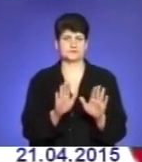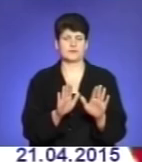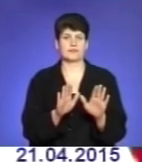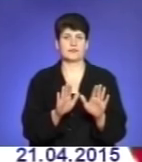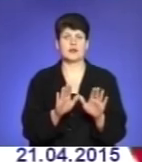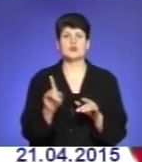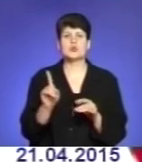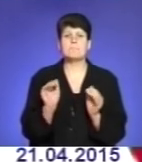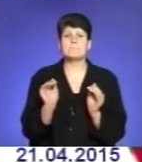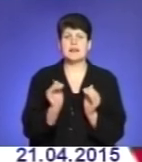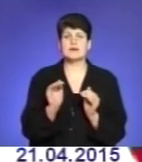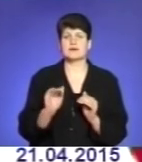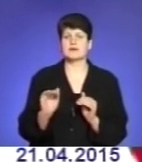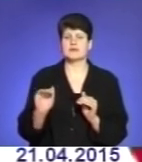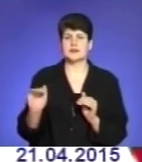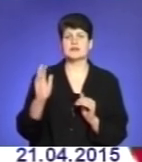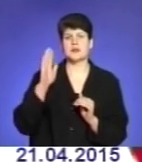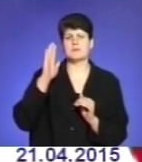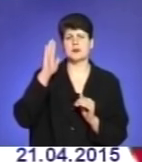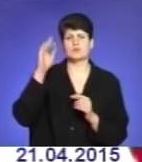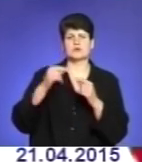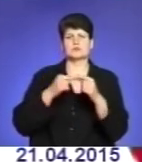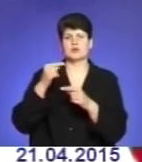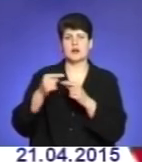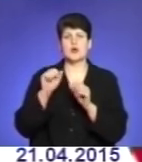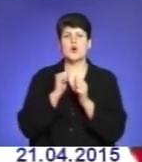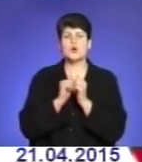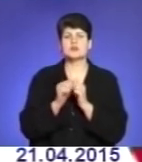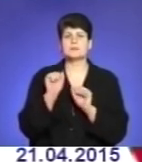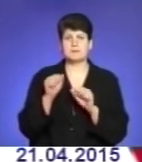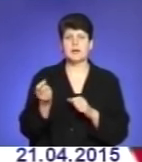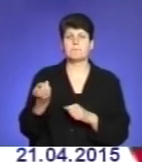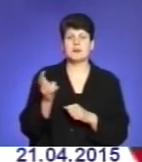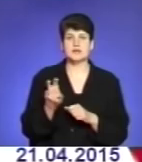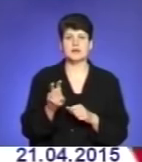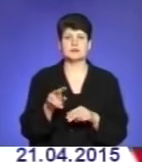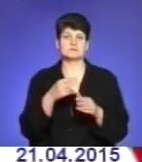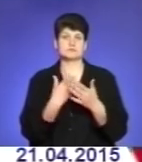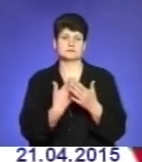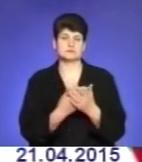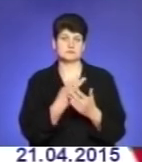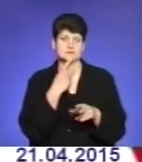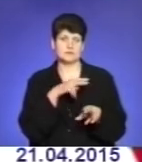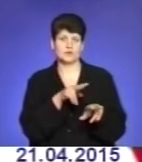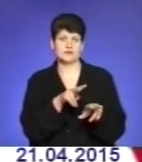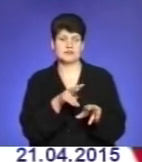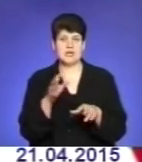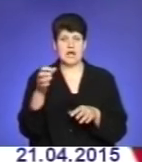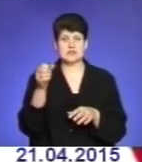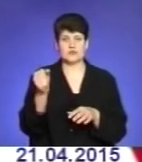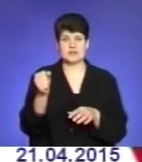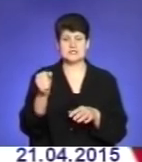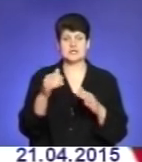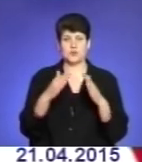маленькі діти, майбутні, придержні поколінні, кожен міг прийтися без одного макету, зловитися за шпиль чи за якийсь будинок